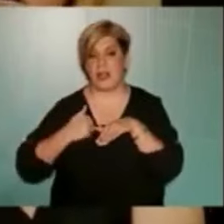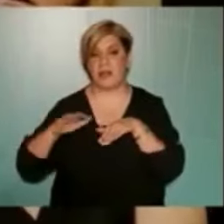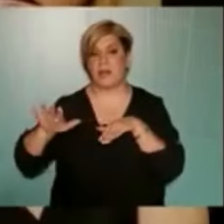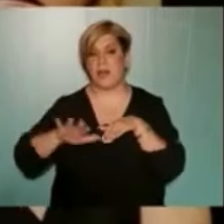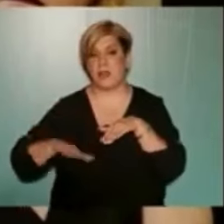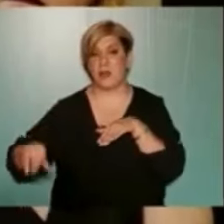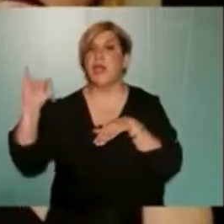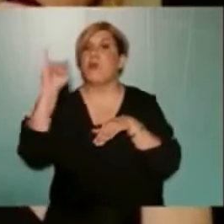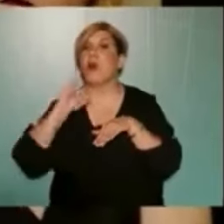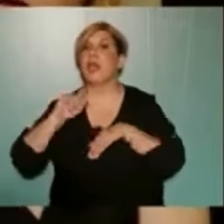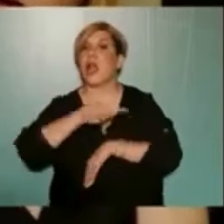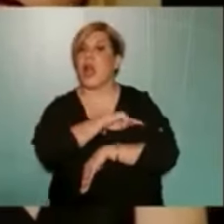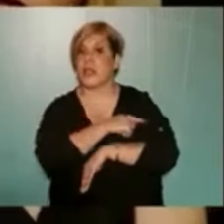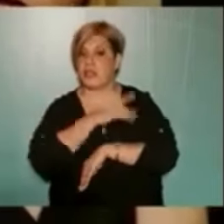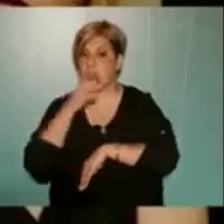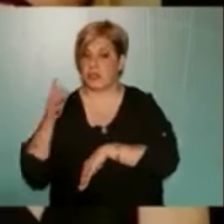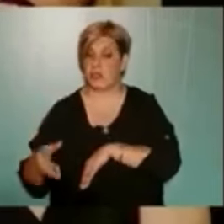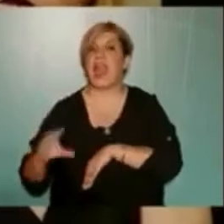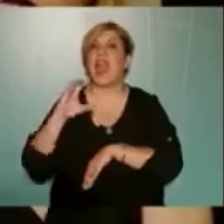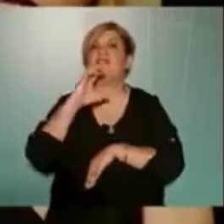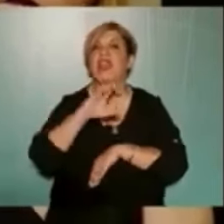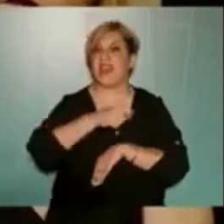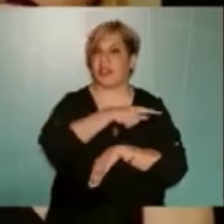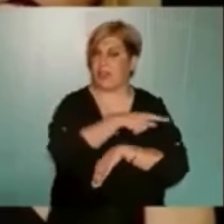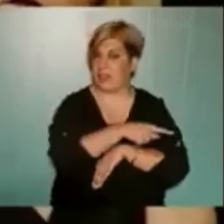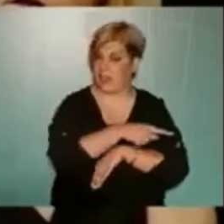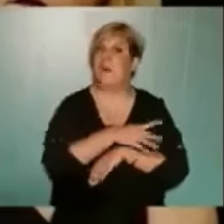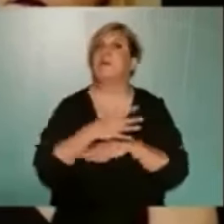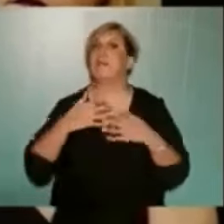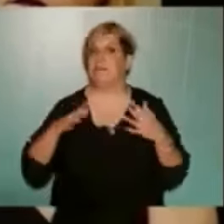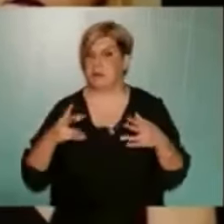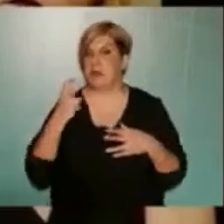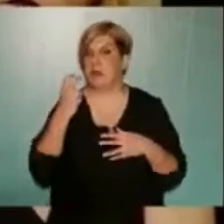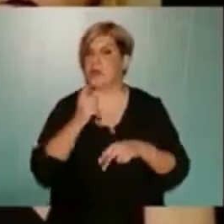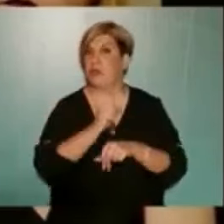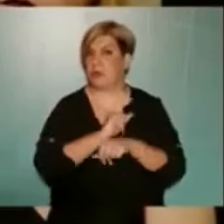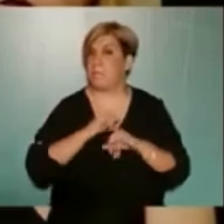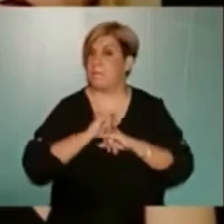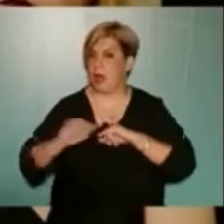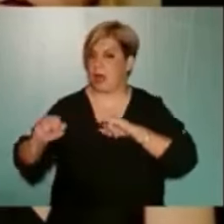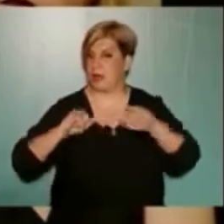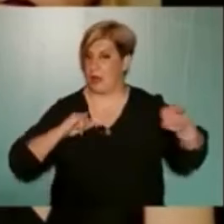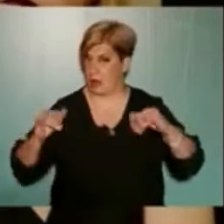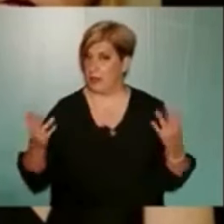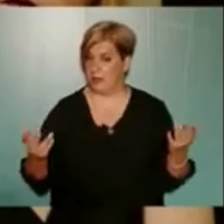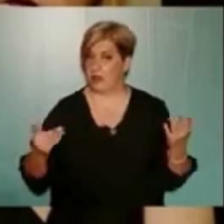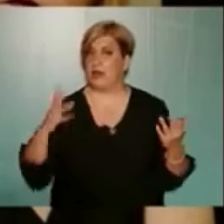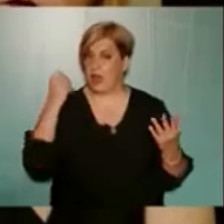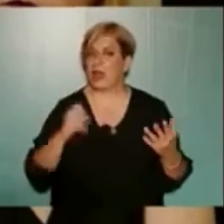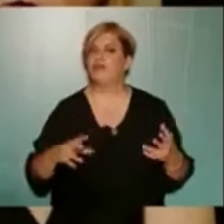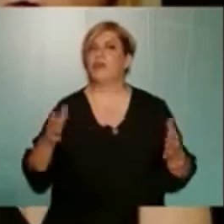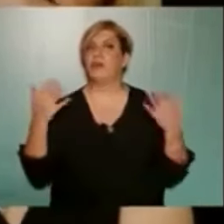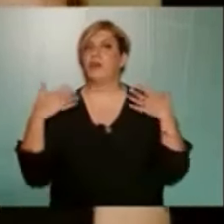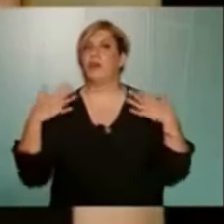περιοχή του Ιπποκρατίου και του Ευκλήδη που είναι τουλάχιστον 20 λεπτά προκειμένου να βρουν μια